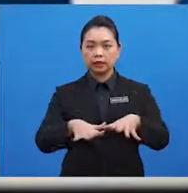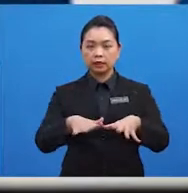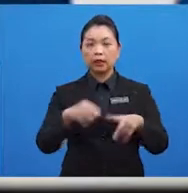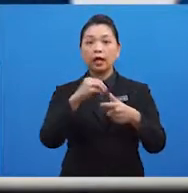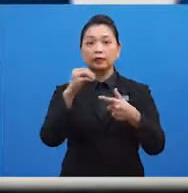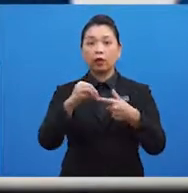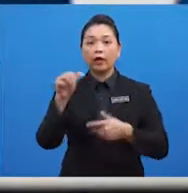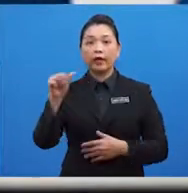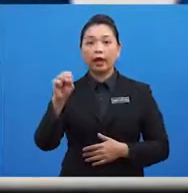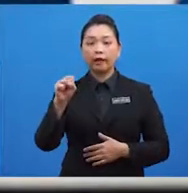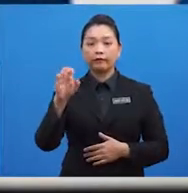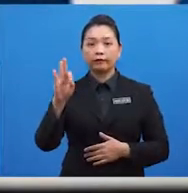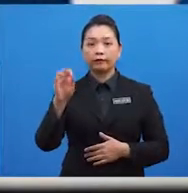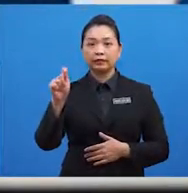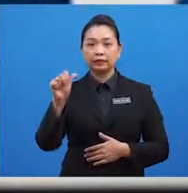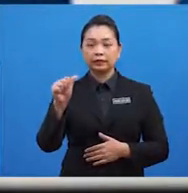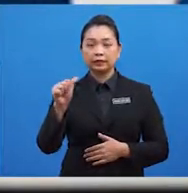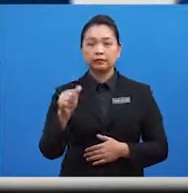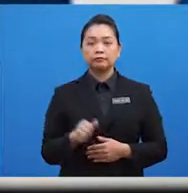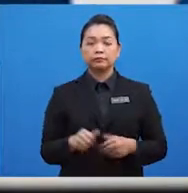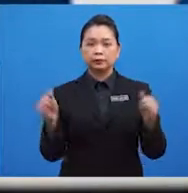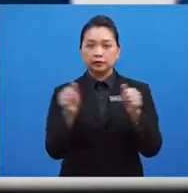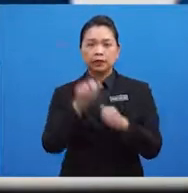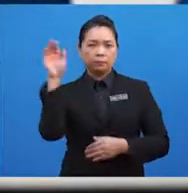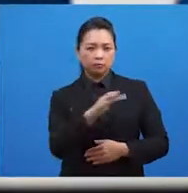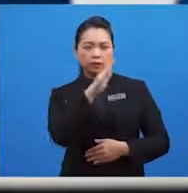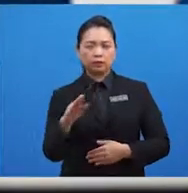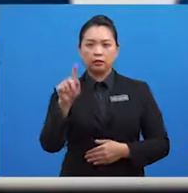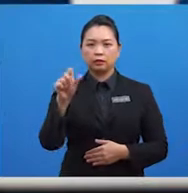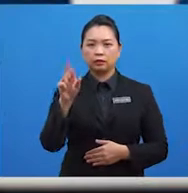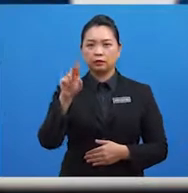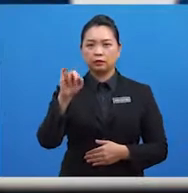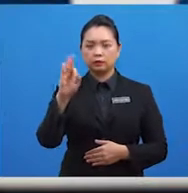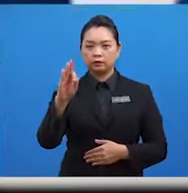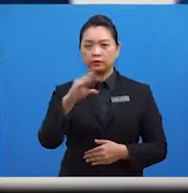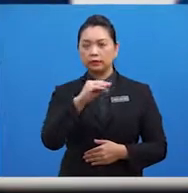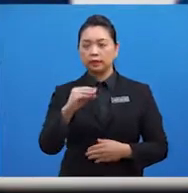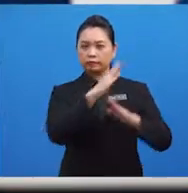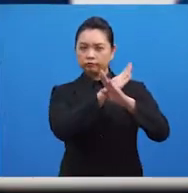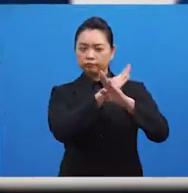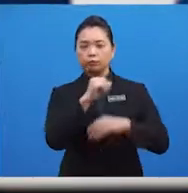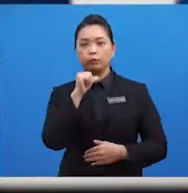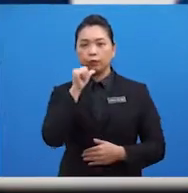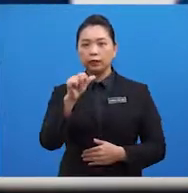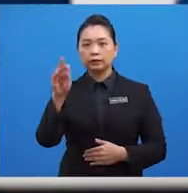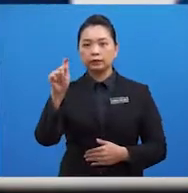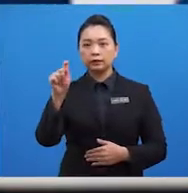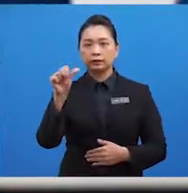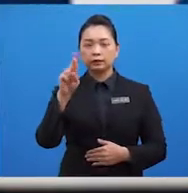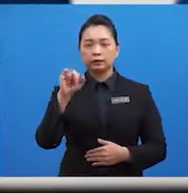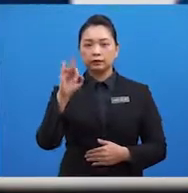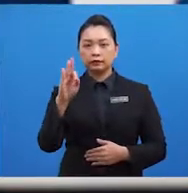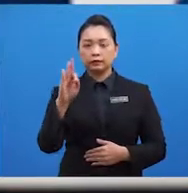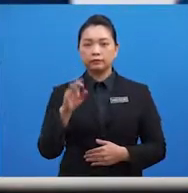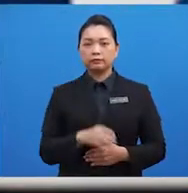AFTA. Dengan memangsuhkan tarif dan halangan bukan tarif, sektor perkilangan di